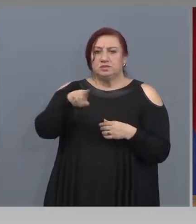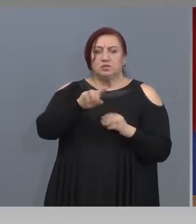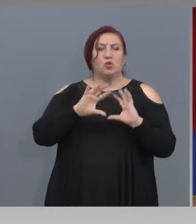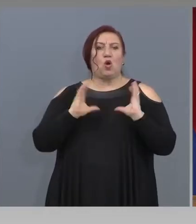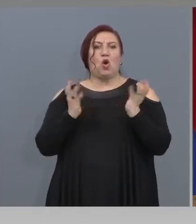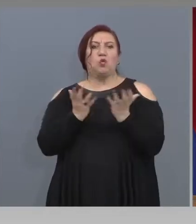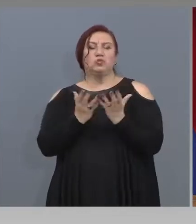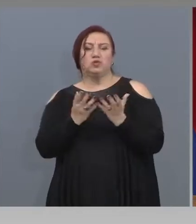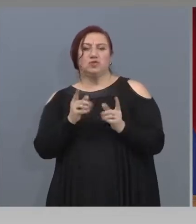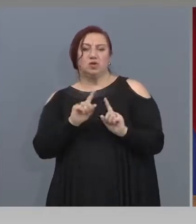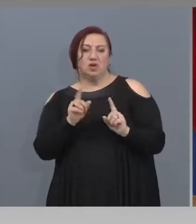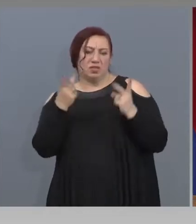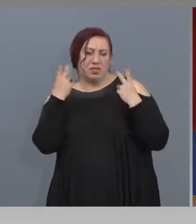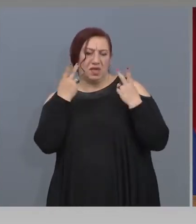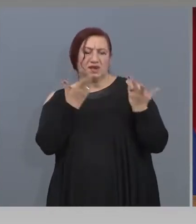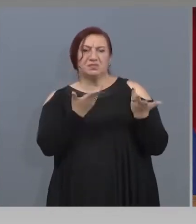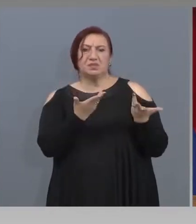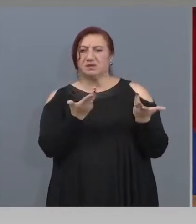обществото.